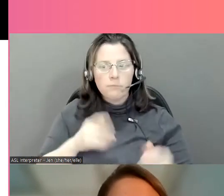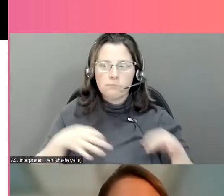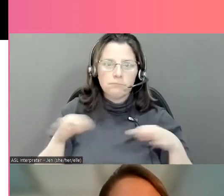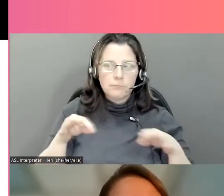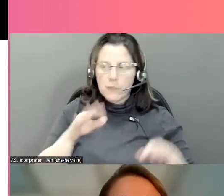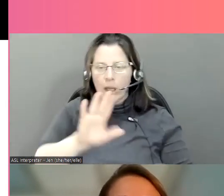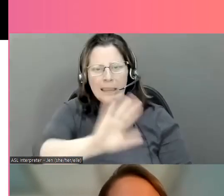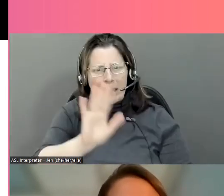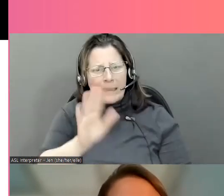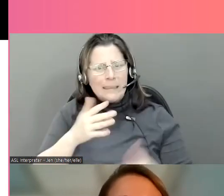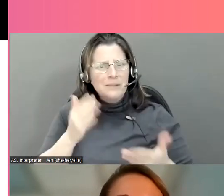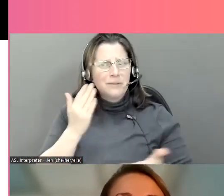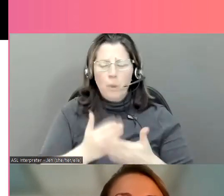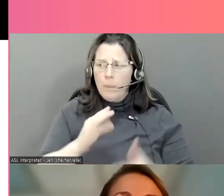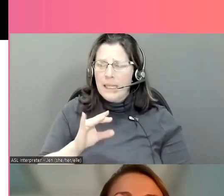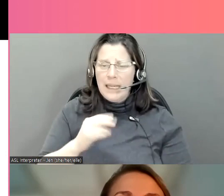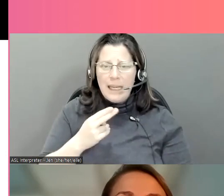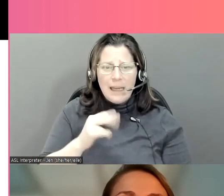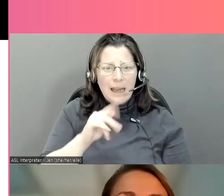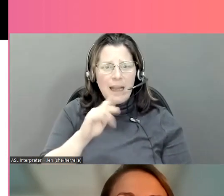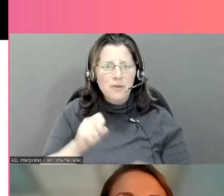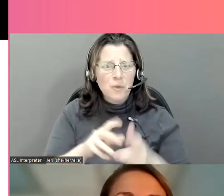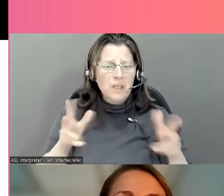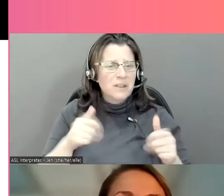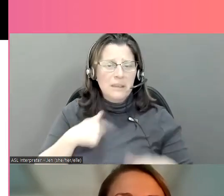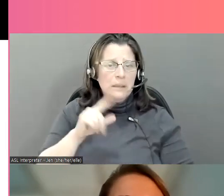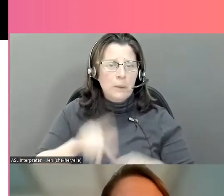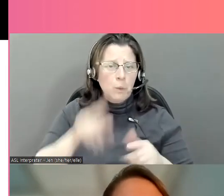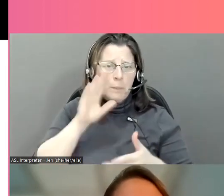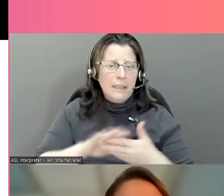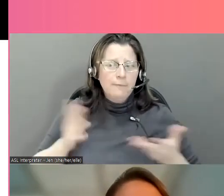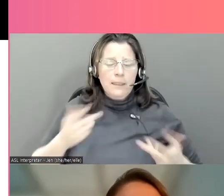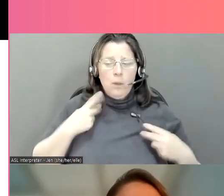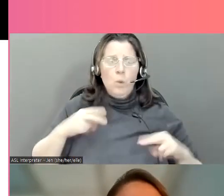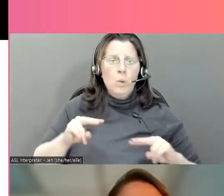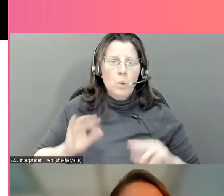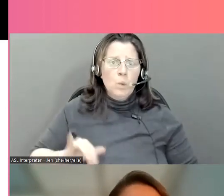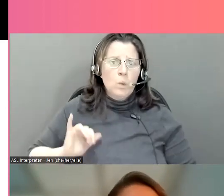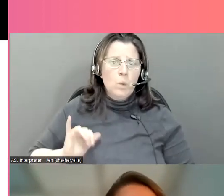en quelque sorte qu'elle recevait beaucoup, beaucoup de haine. C'était incroyable.